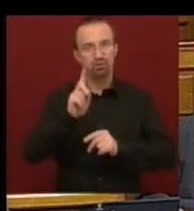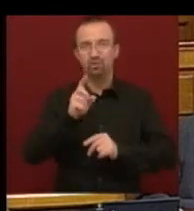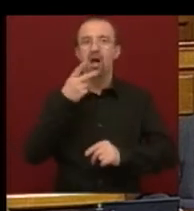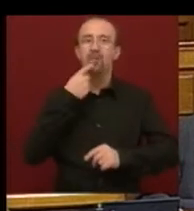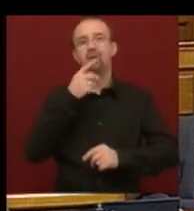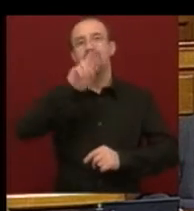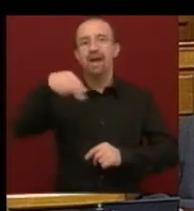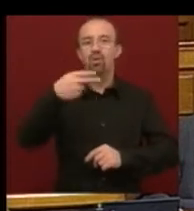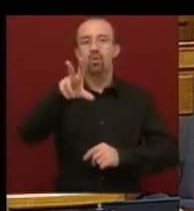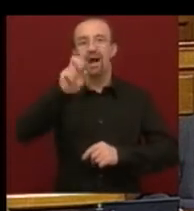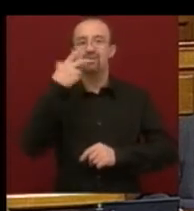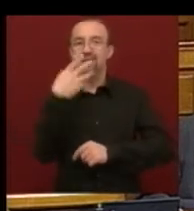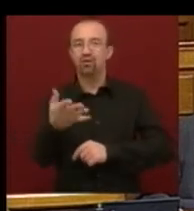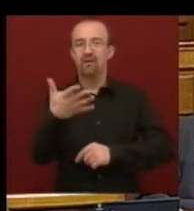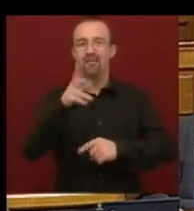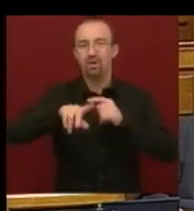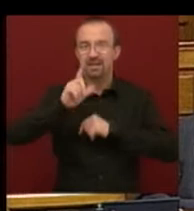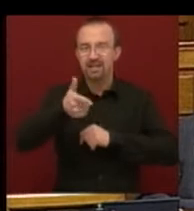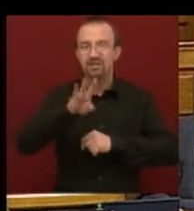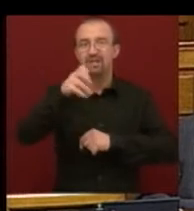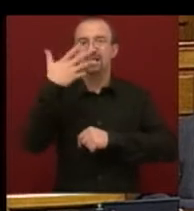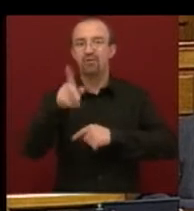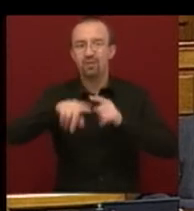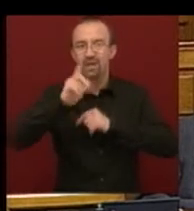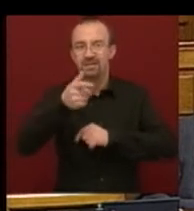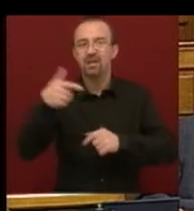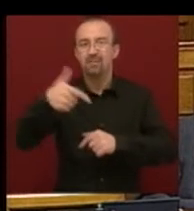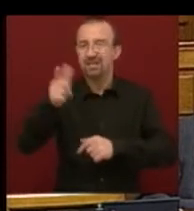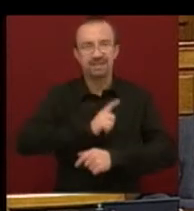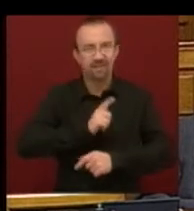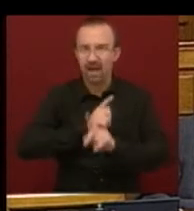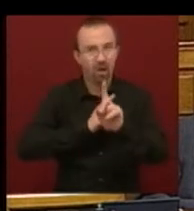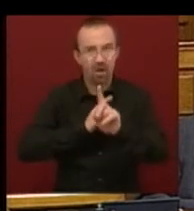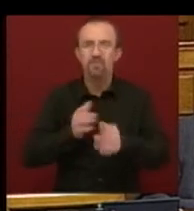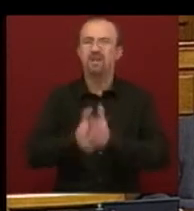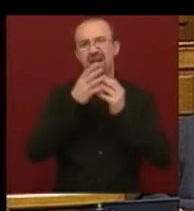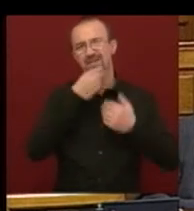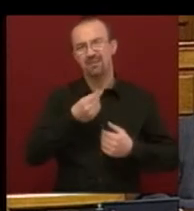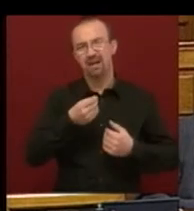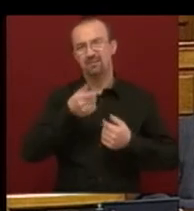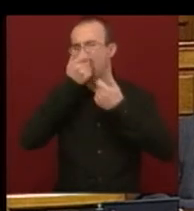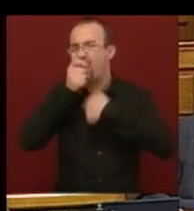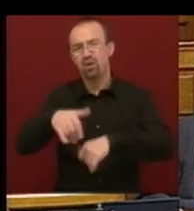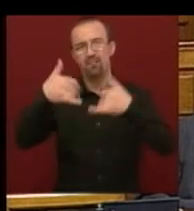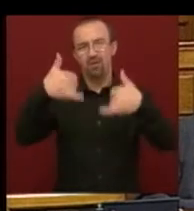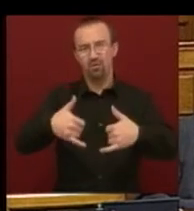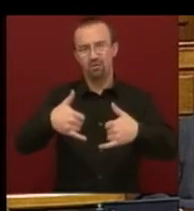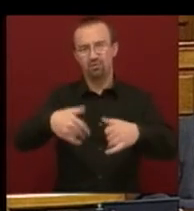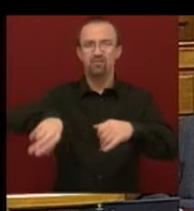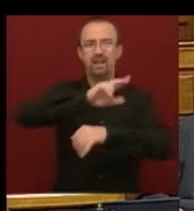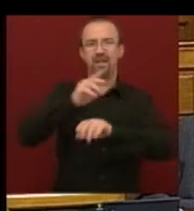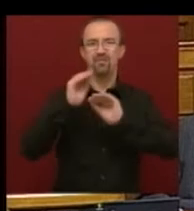mondjuk az euró 350 forintba kerül, és 450 forint lesz a benzinára. Kérem szépen, hagyja abba most, menjen